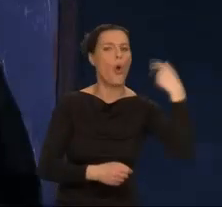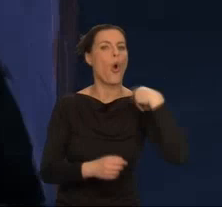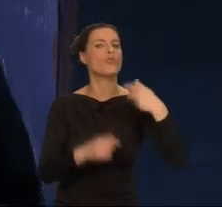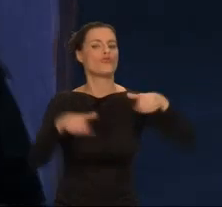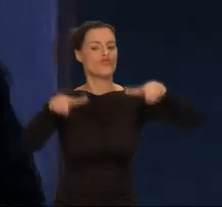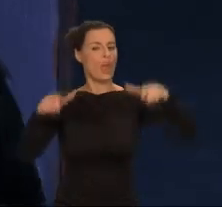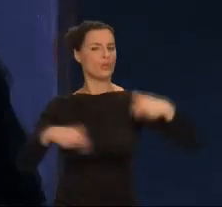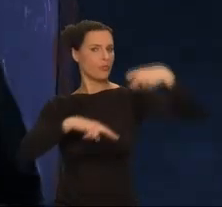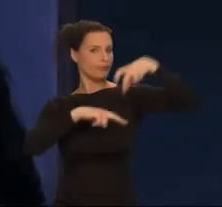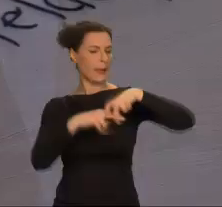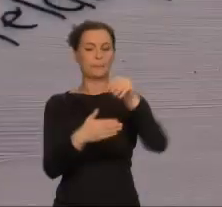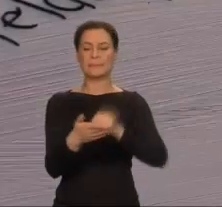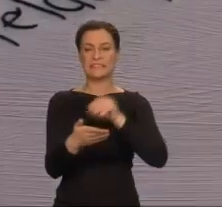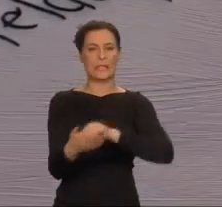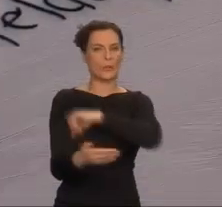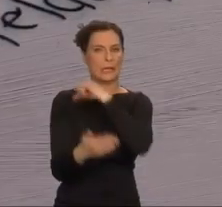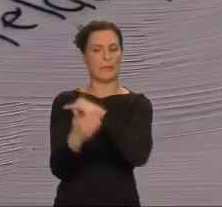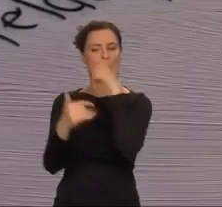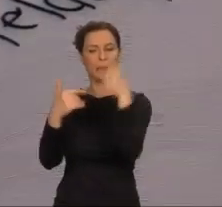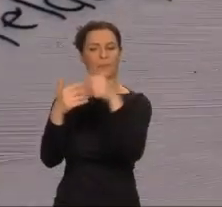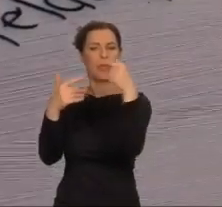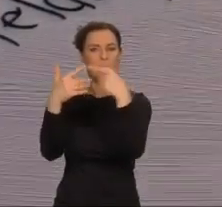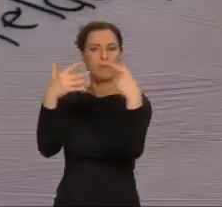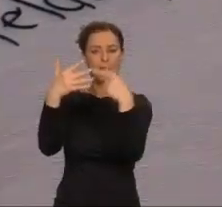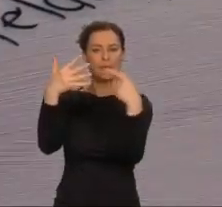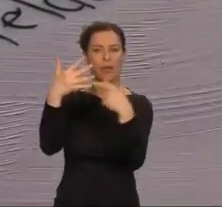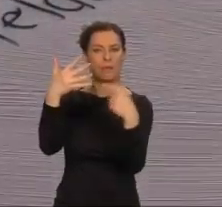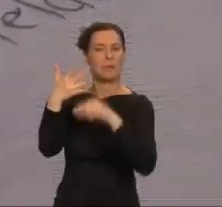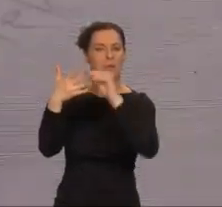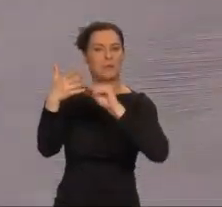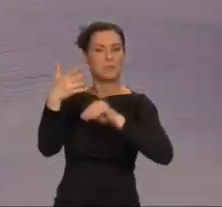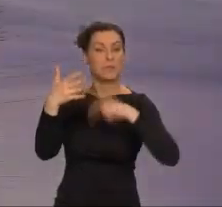trzeba spamiętać, nim o północy atrament zniknie z pergaminu.